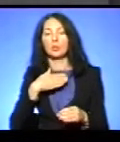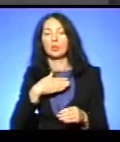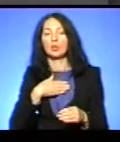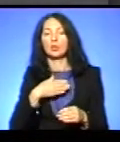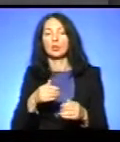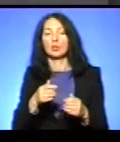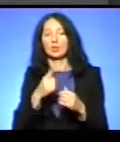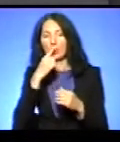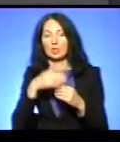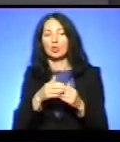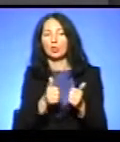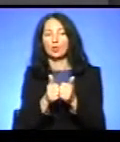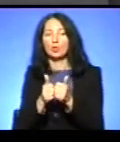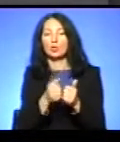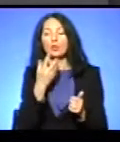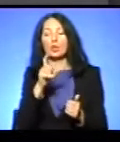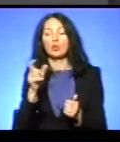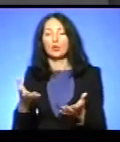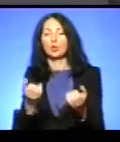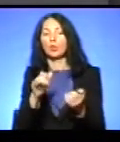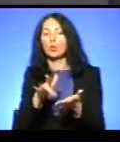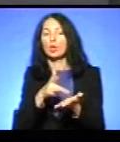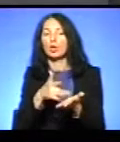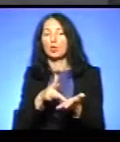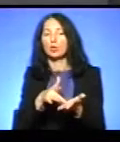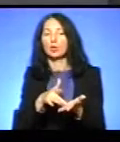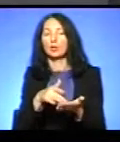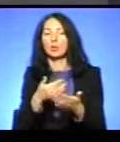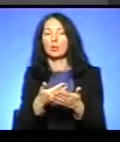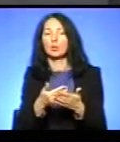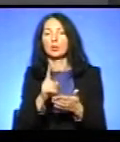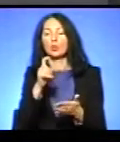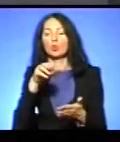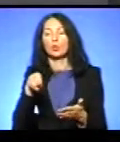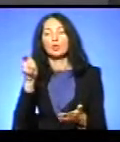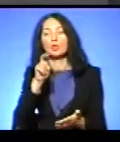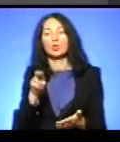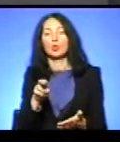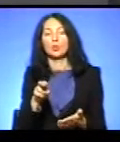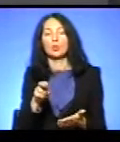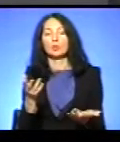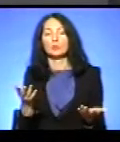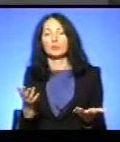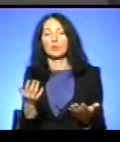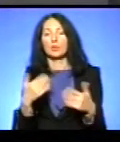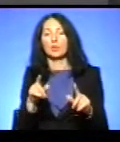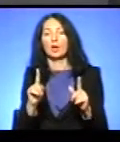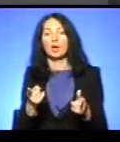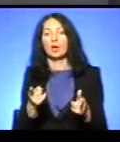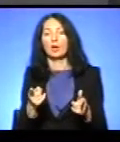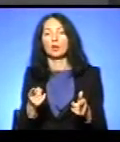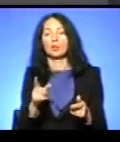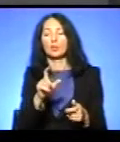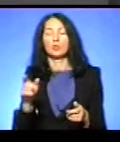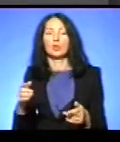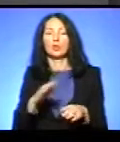люди отримують рахунок порядка на 100 тисяч доларів, в реальності в них просто